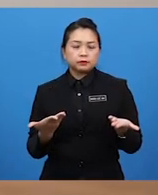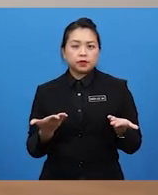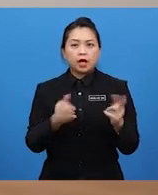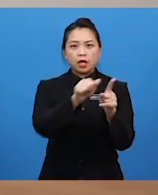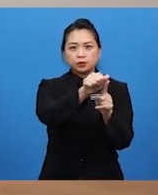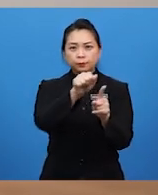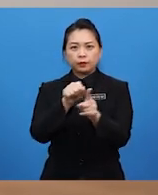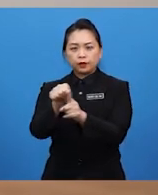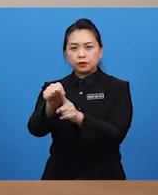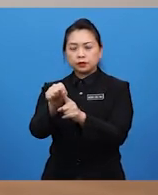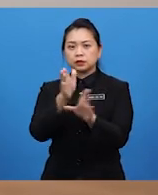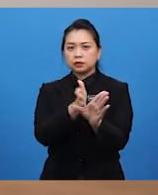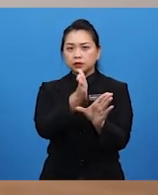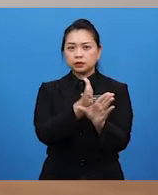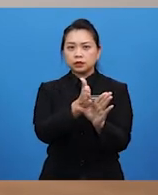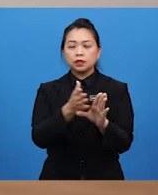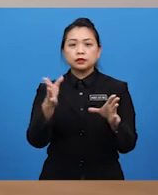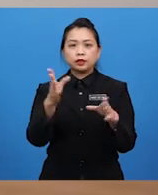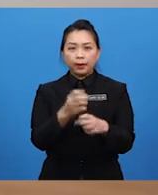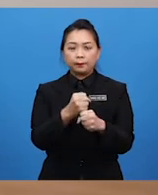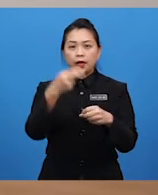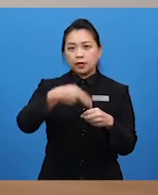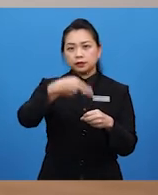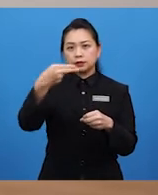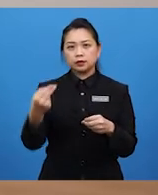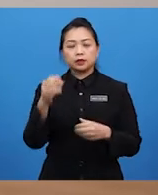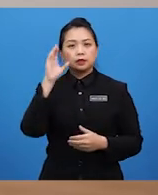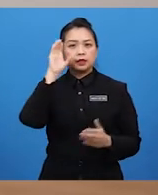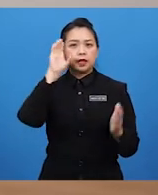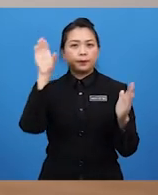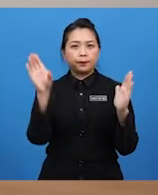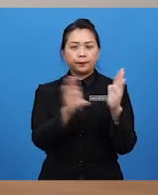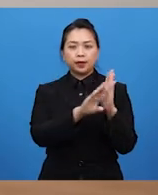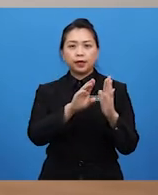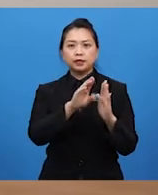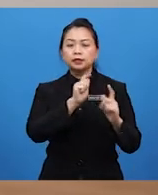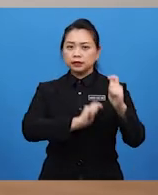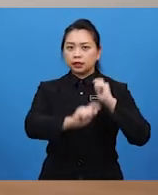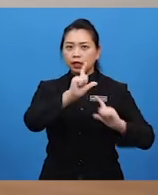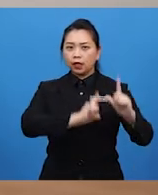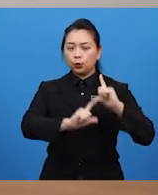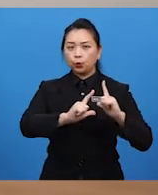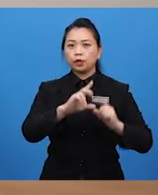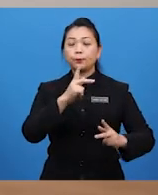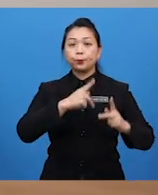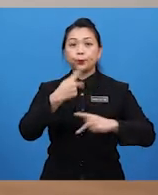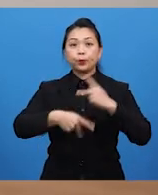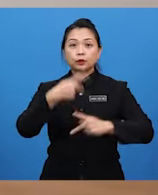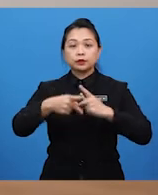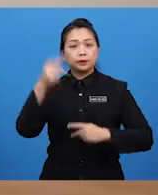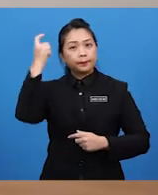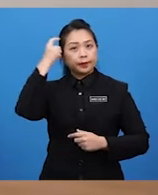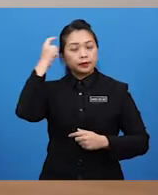psikologi dapat menghasilkan gambaran tingkah laku dan proses mental dalam sesuatu karya?